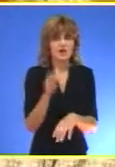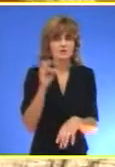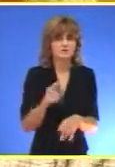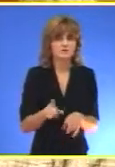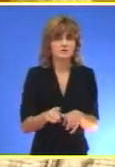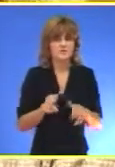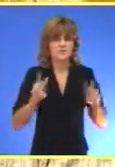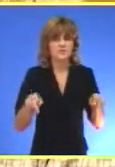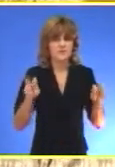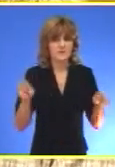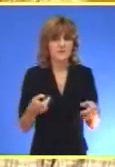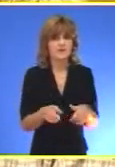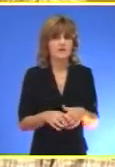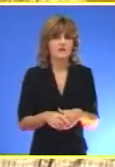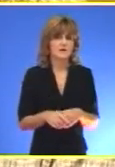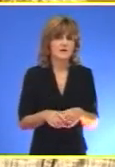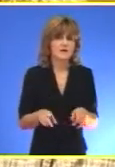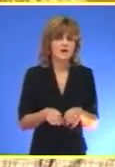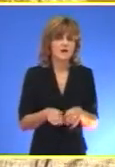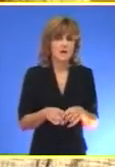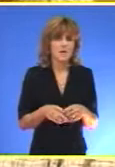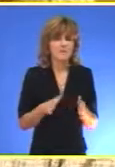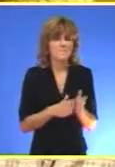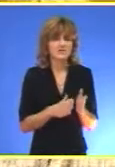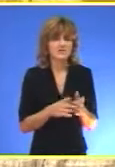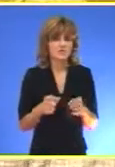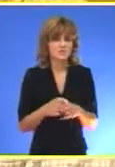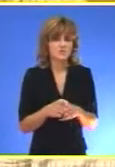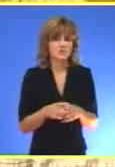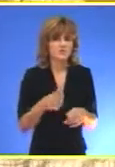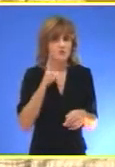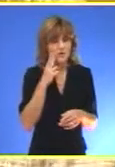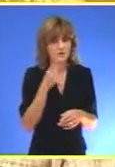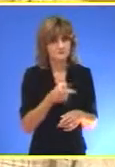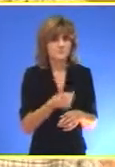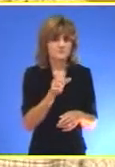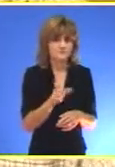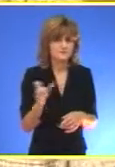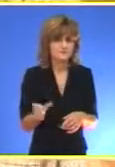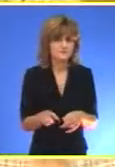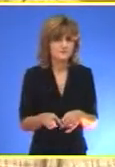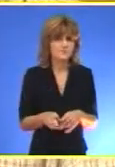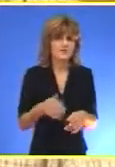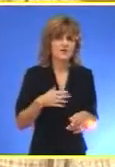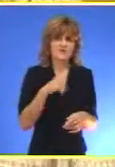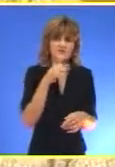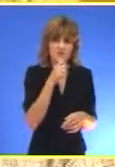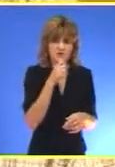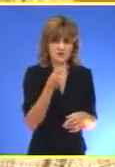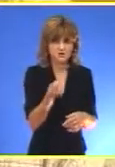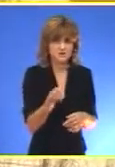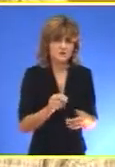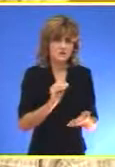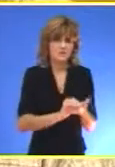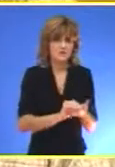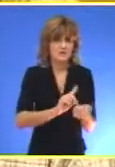navodnicima Poput Marcela Duchamp kada je preuklenio samo jedan pisoar potpisao pod